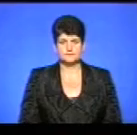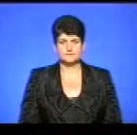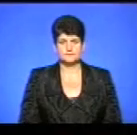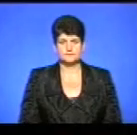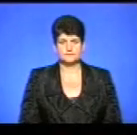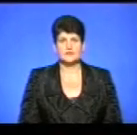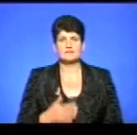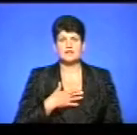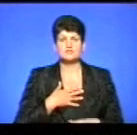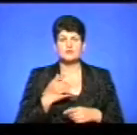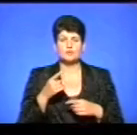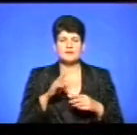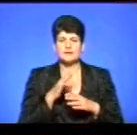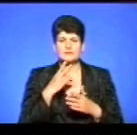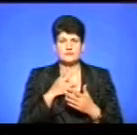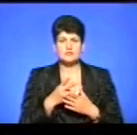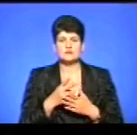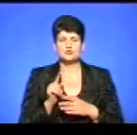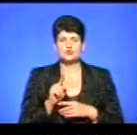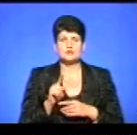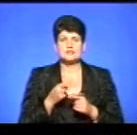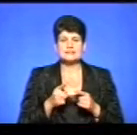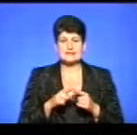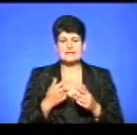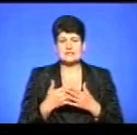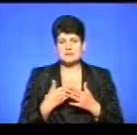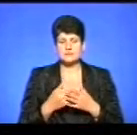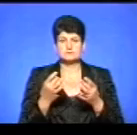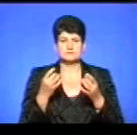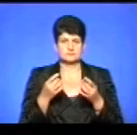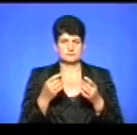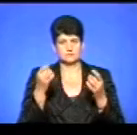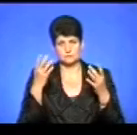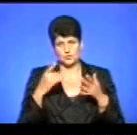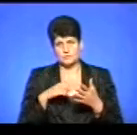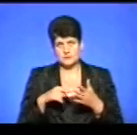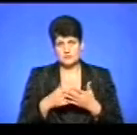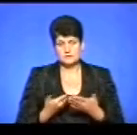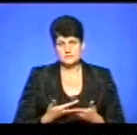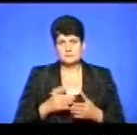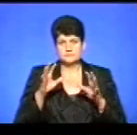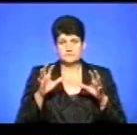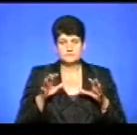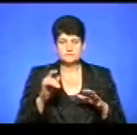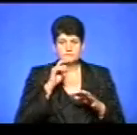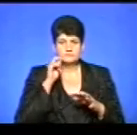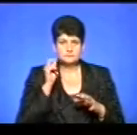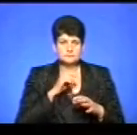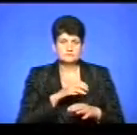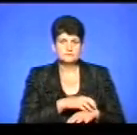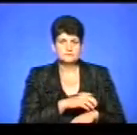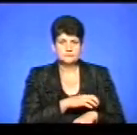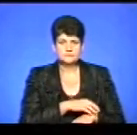Наш Тернопіль, незважаючи на те, що це ніби цивілізоване місто, він живе за законом Українсько-Радянсько